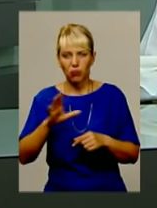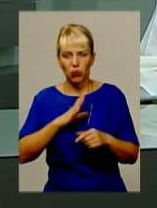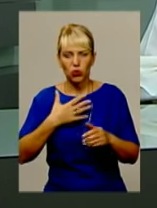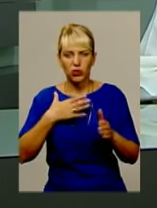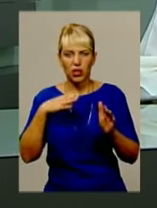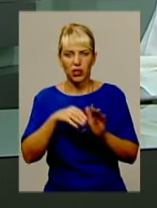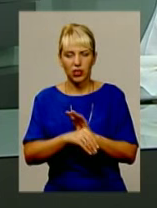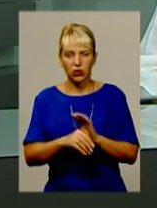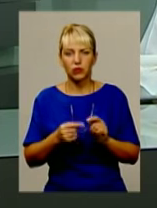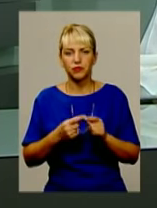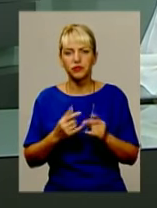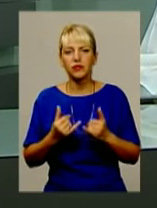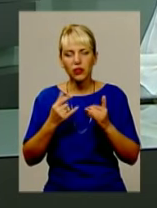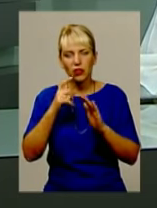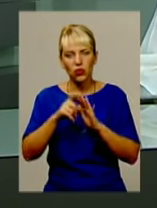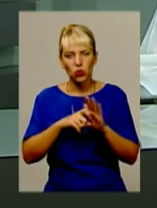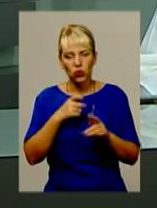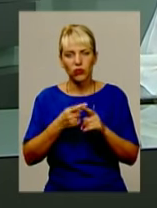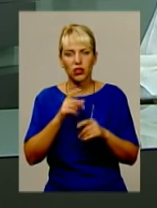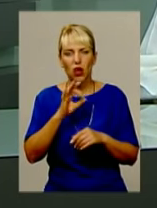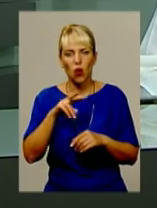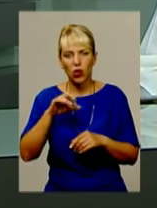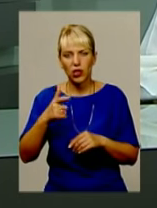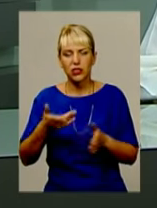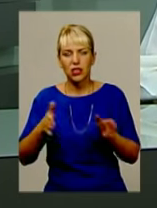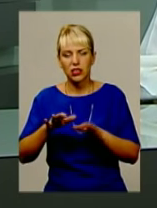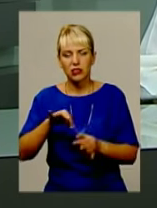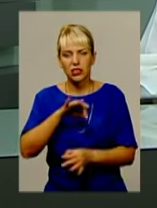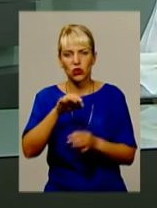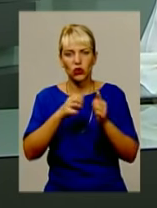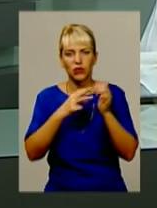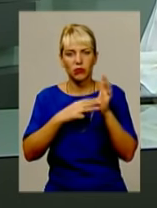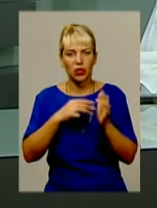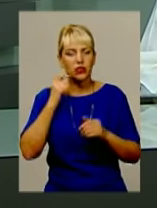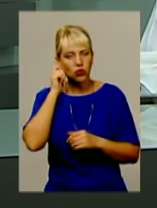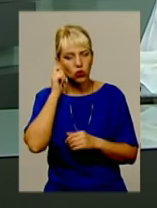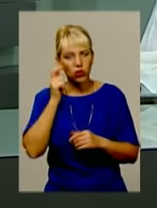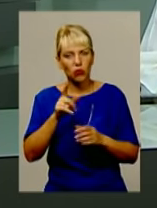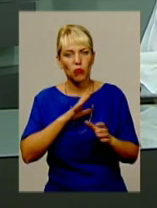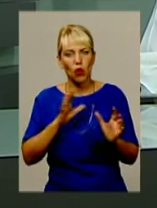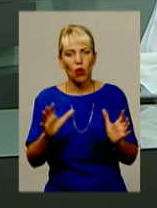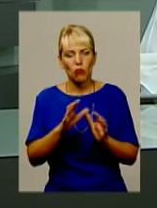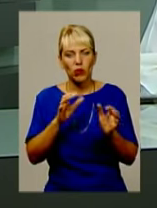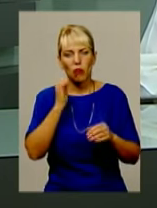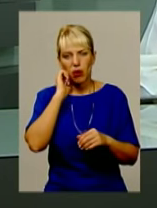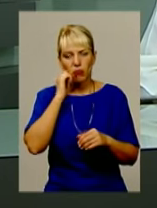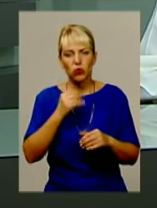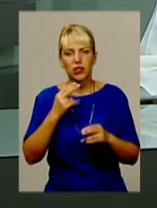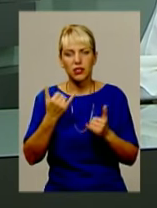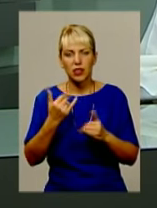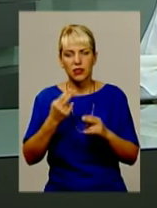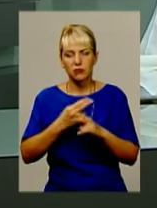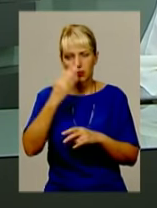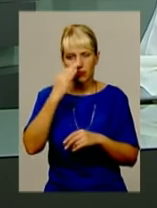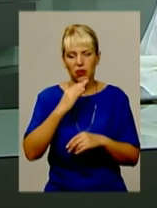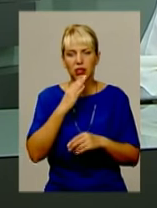років залишився сиротою. Ним та його двома братами опікувалася бабуся. Нині без батька залишилася семирічна донька. На